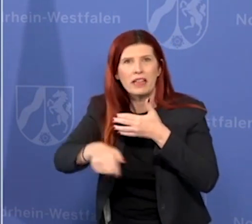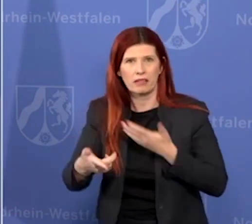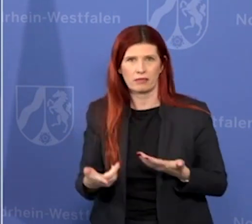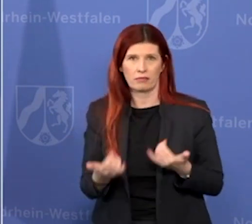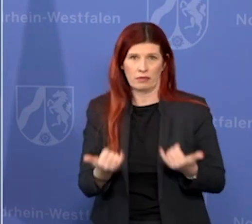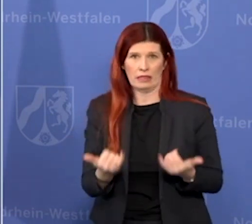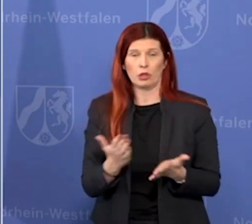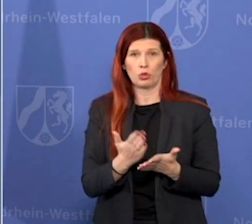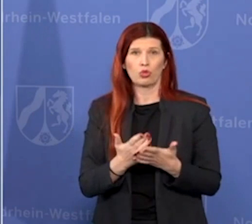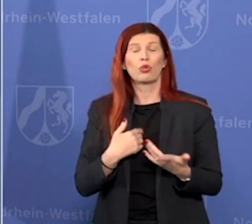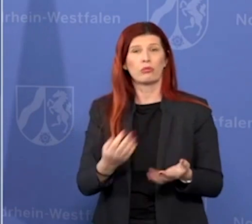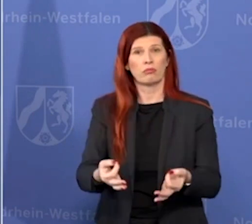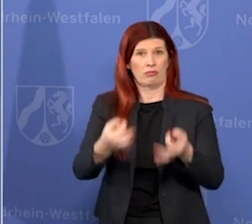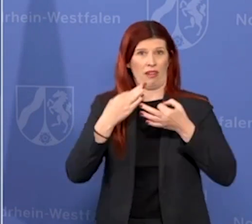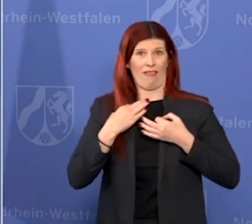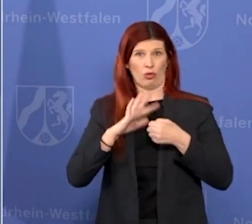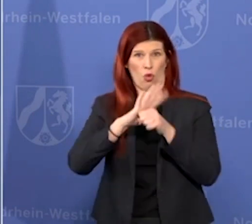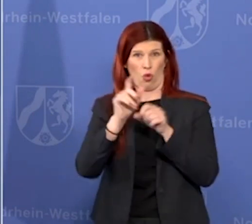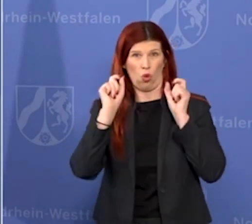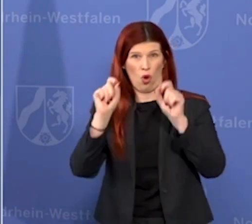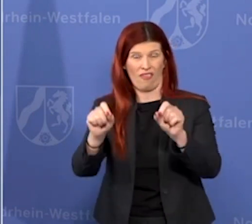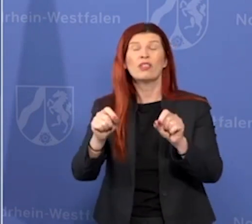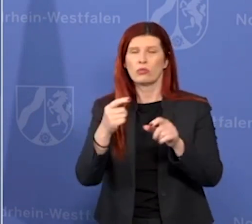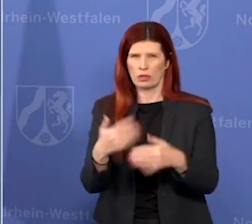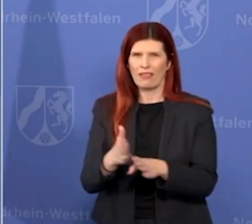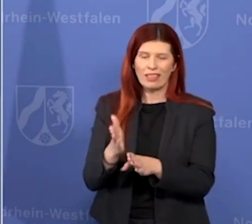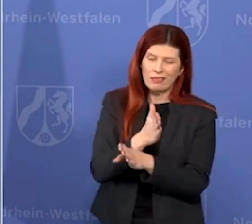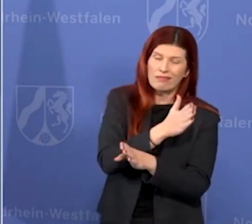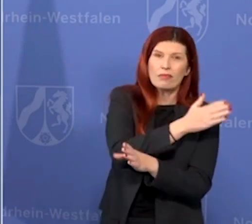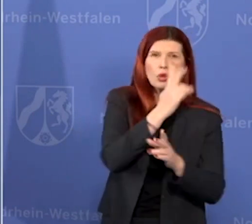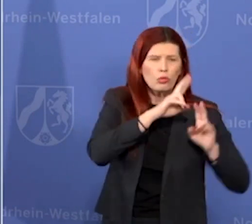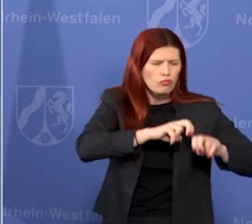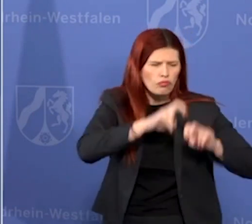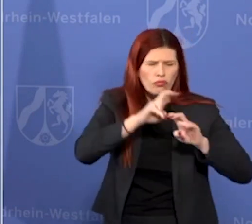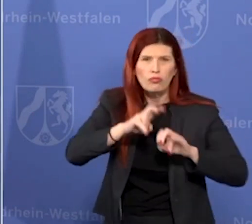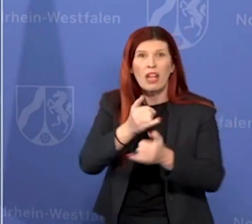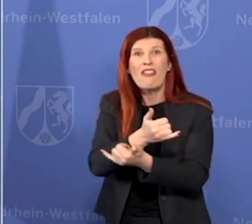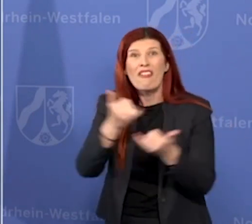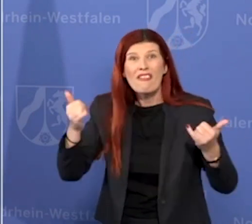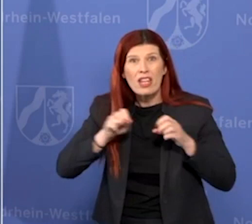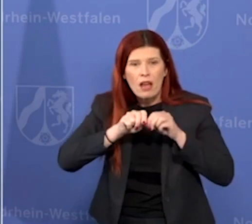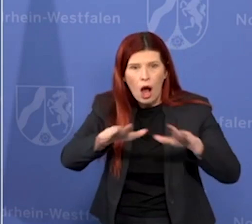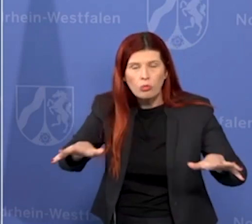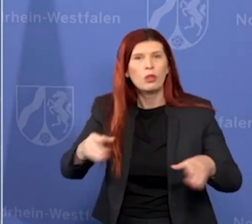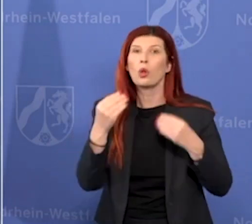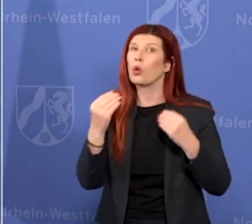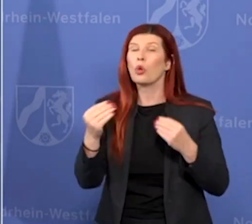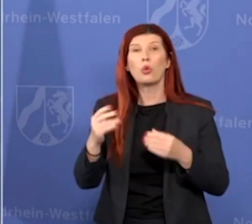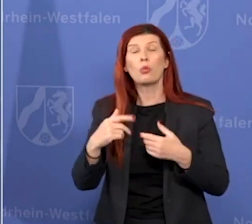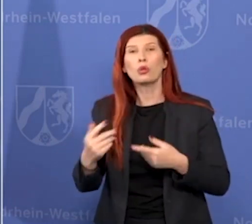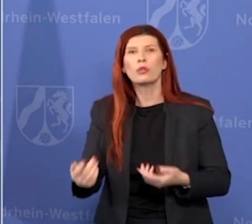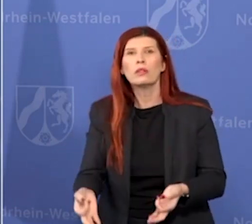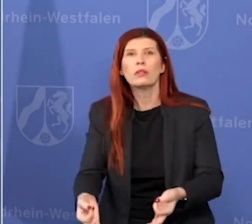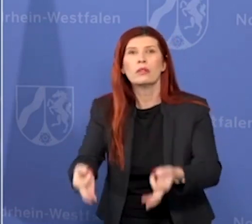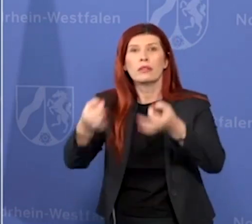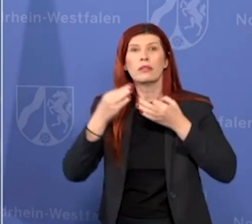wir über die letzten Wochen auch immer mehr Erkenntnisse über die Verbreitung gewonnen haben, vor allem dadurch, dass es im Rachenraum die Viruslast vor allem ist, sich sehr